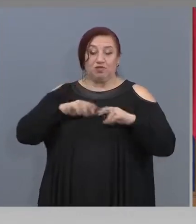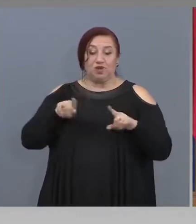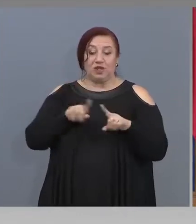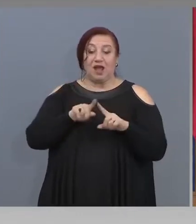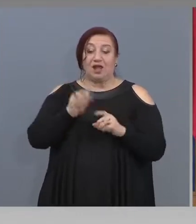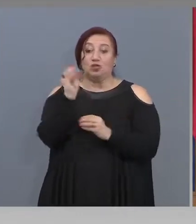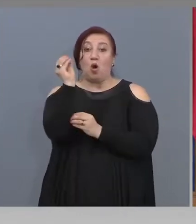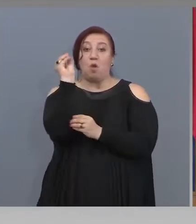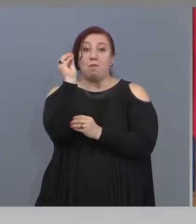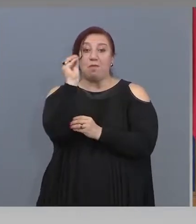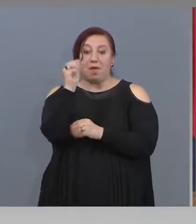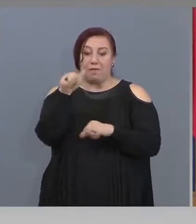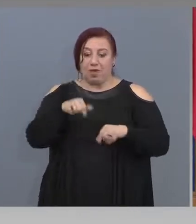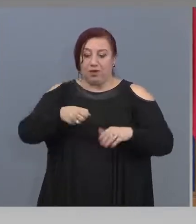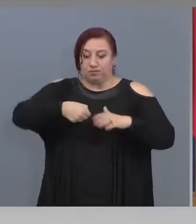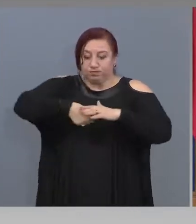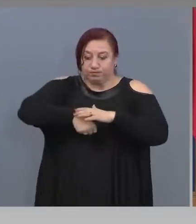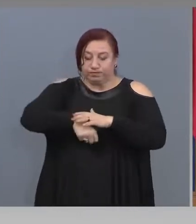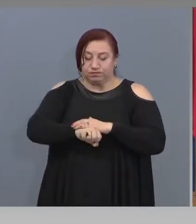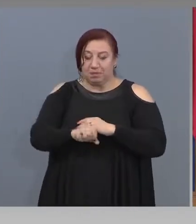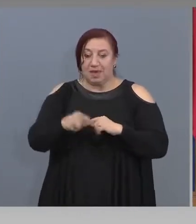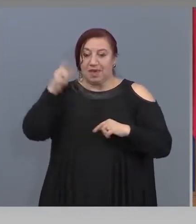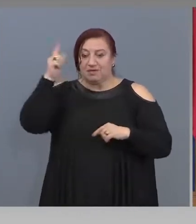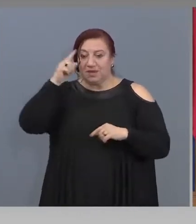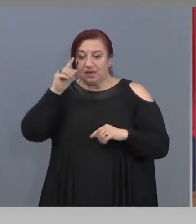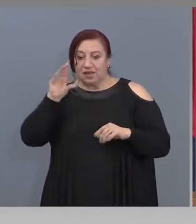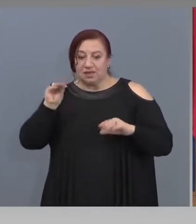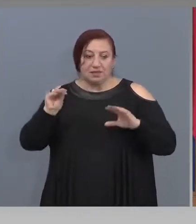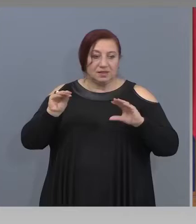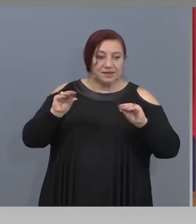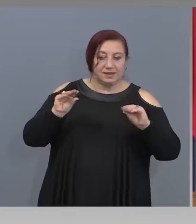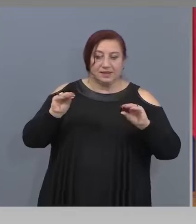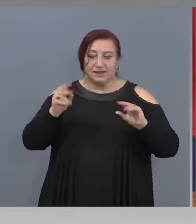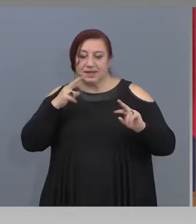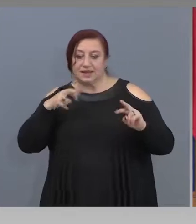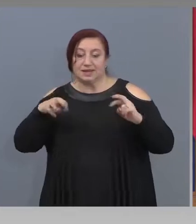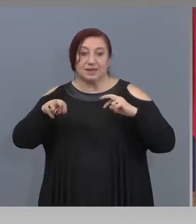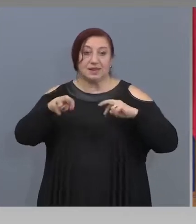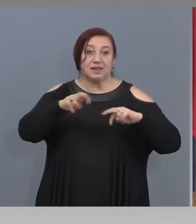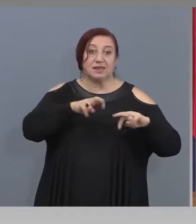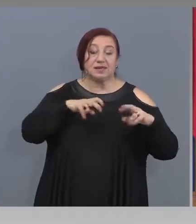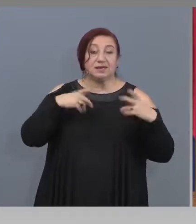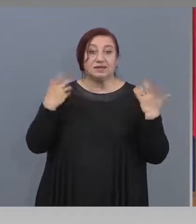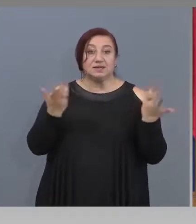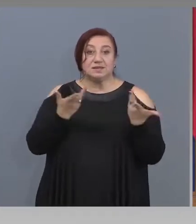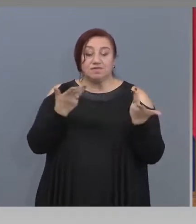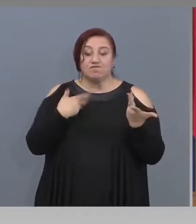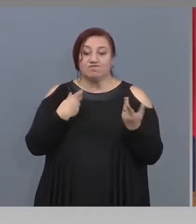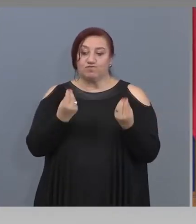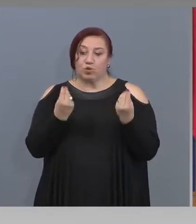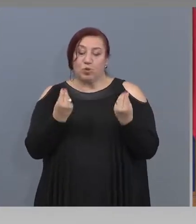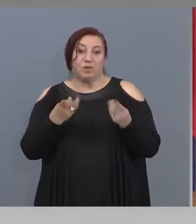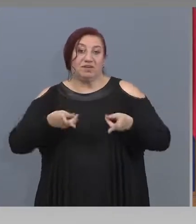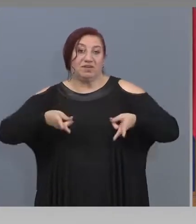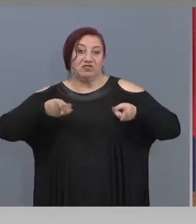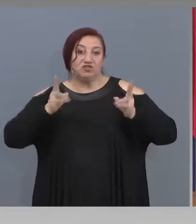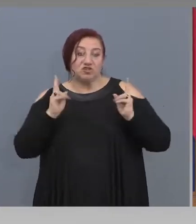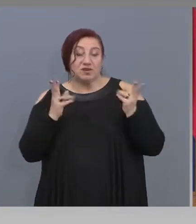започваме всеки ден да опипаме някакви неща, да търсим добрите решения.